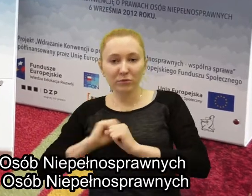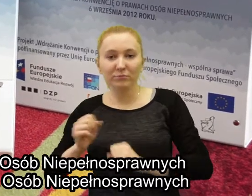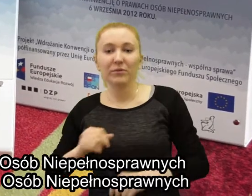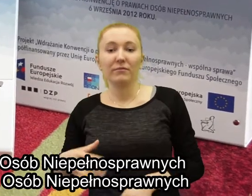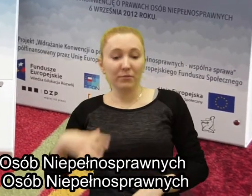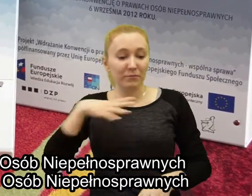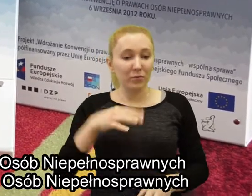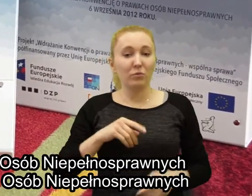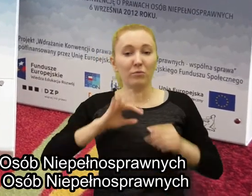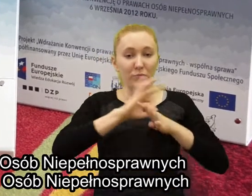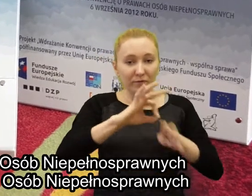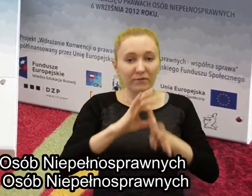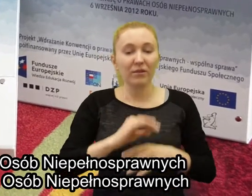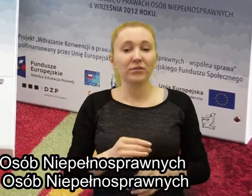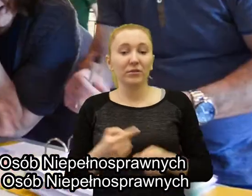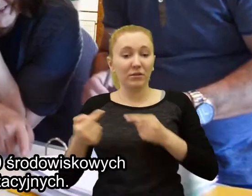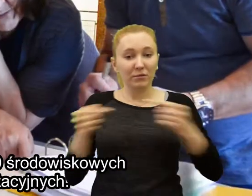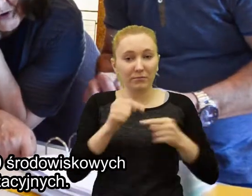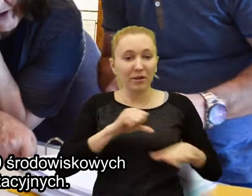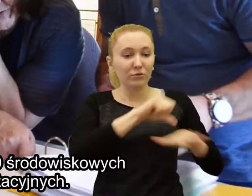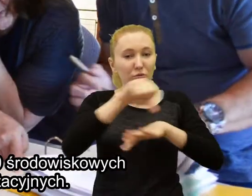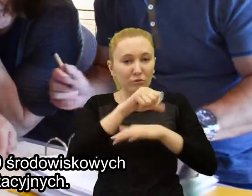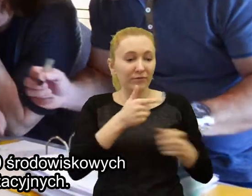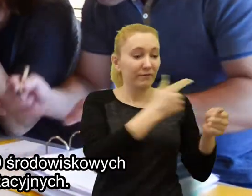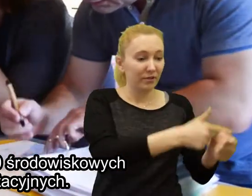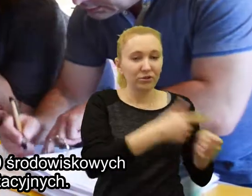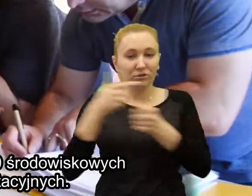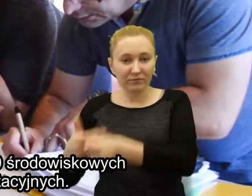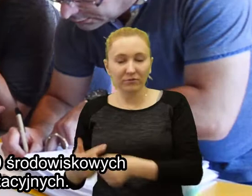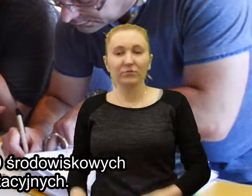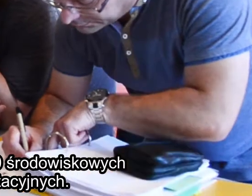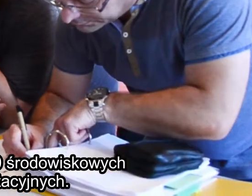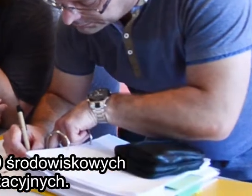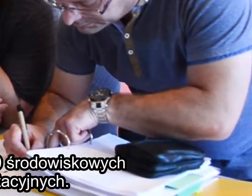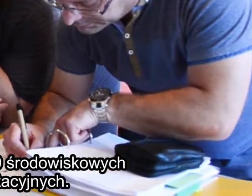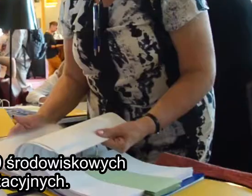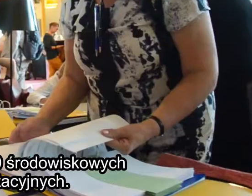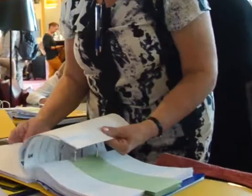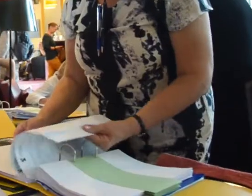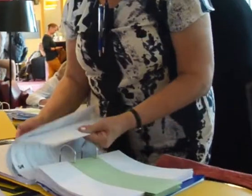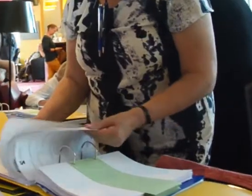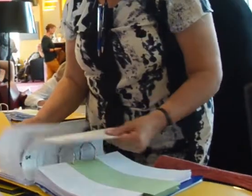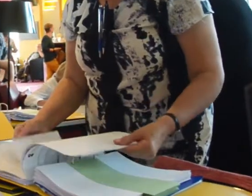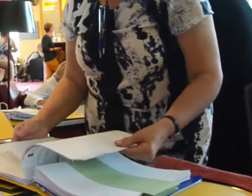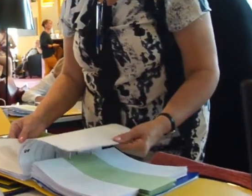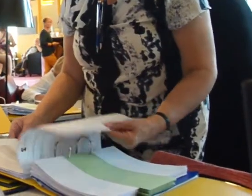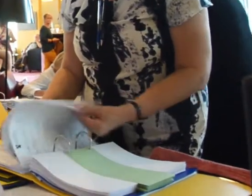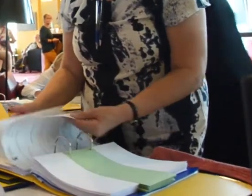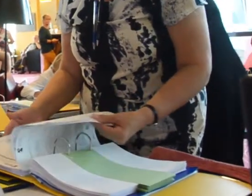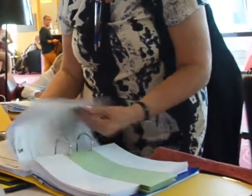-Mazurski Sejmik Osób Niepełnosprawnych przeprowadziły po 20 środowiskowych debat konsultacyjnych.